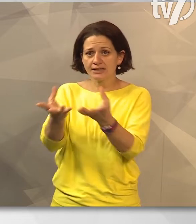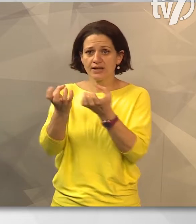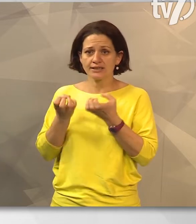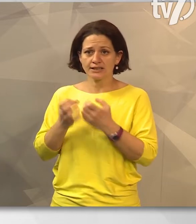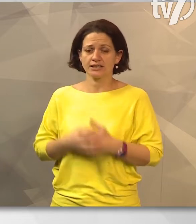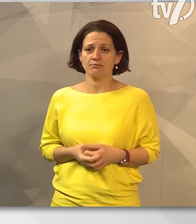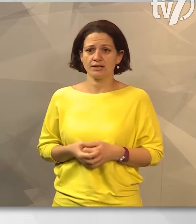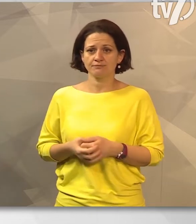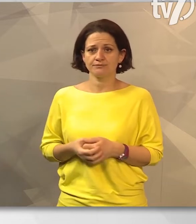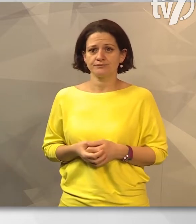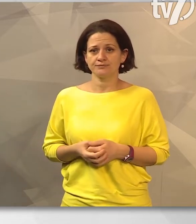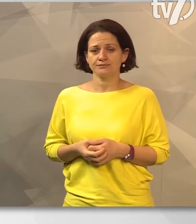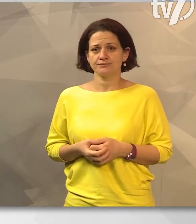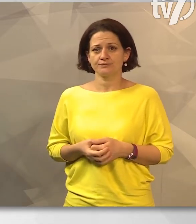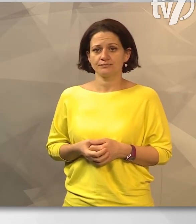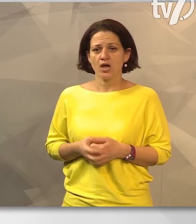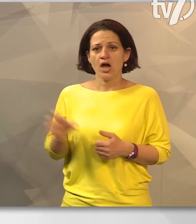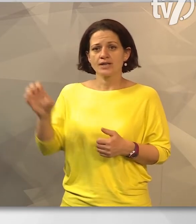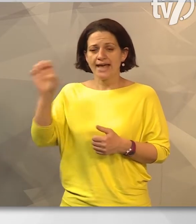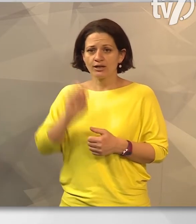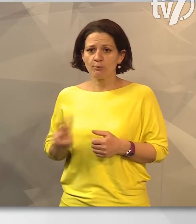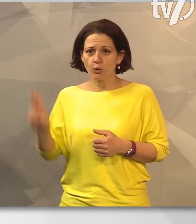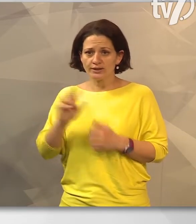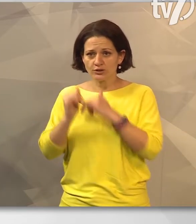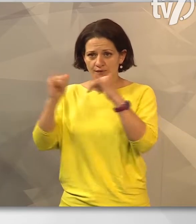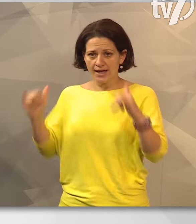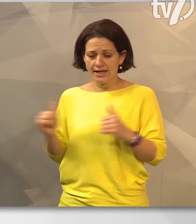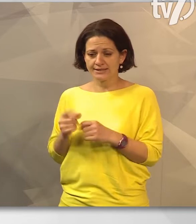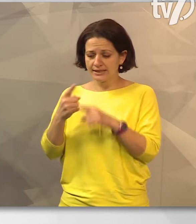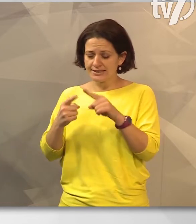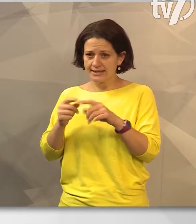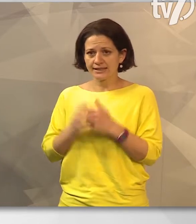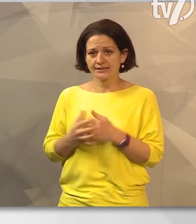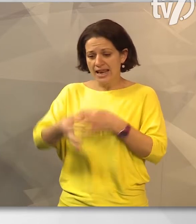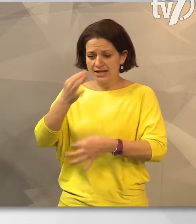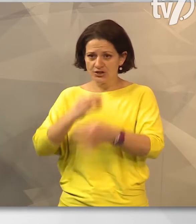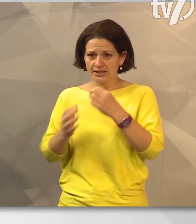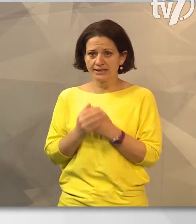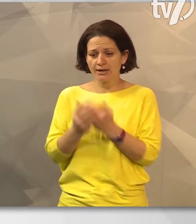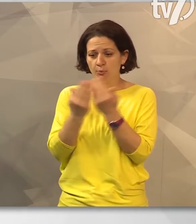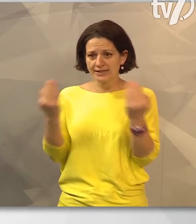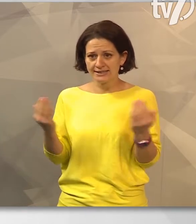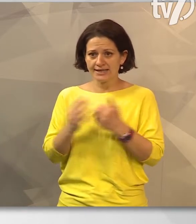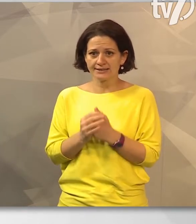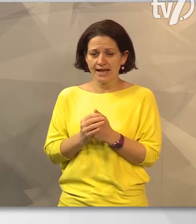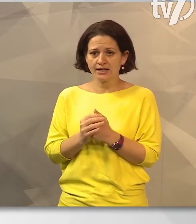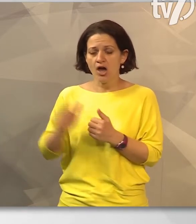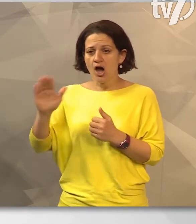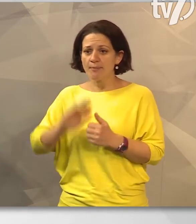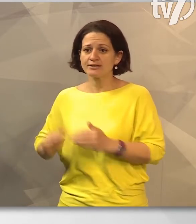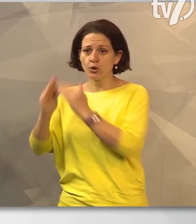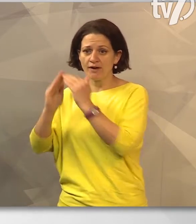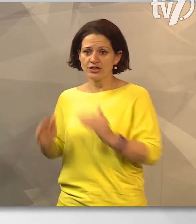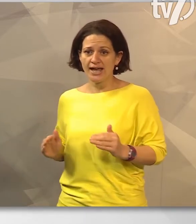vehetnek igénybe. Az Európai Uniós fejlesztés részeként lecserélték és modernizálták a